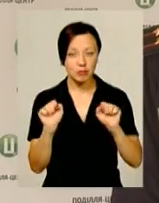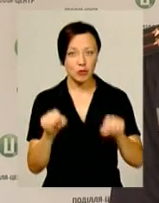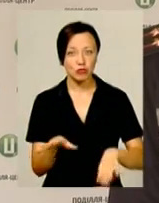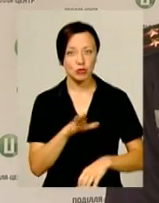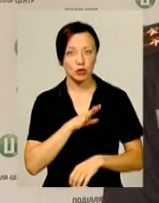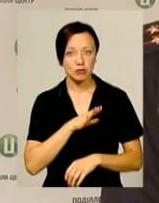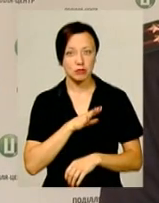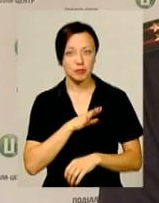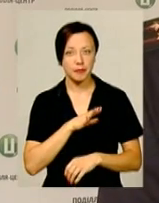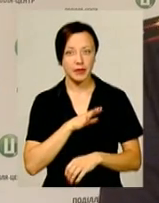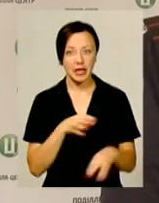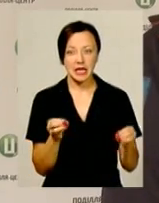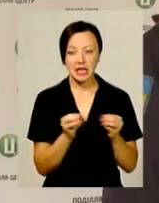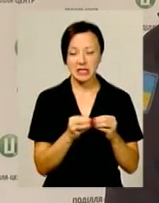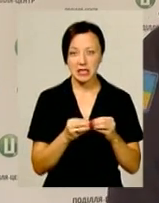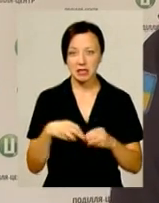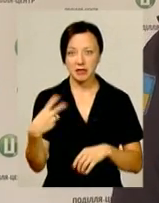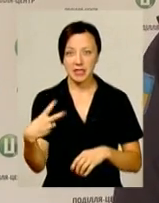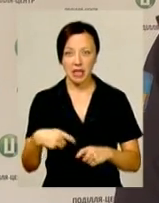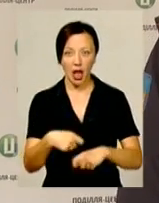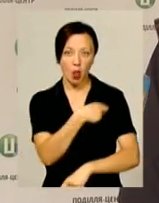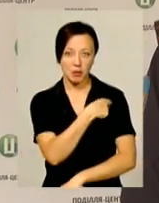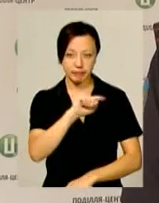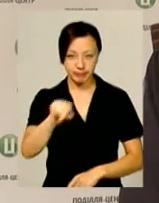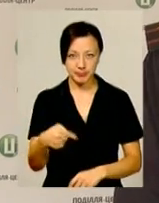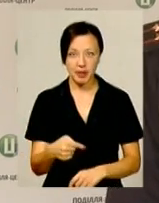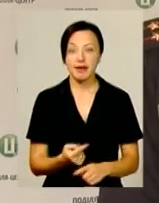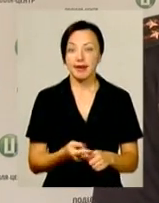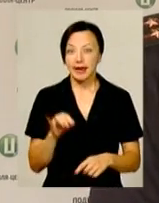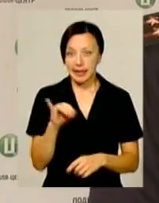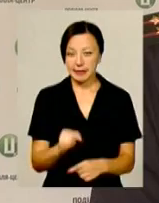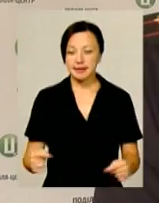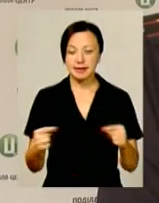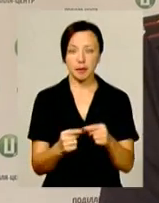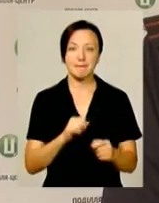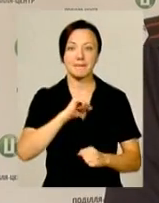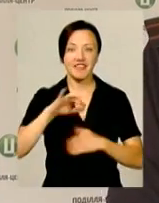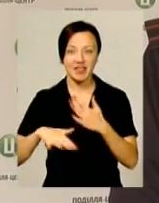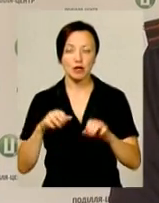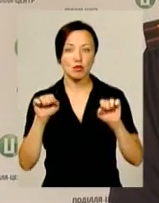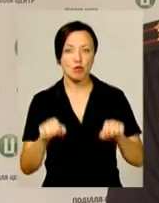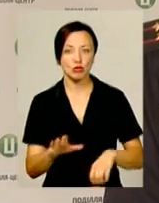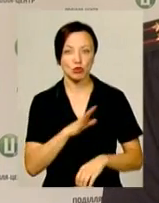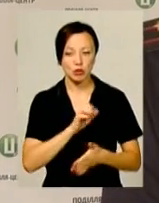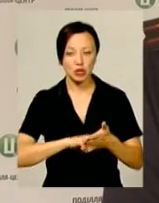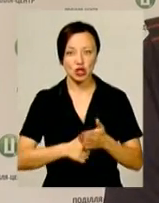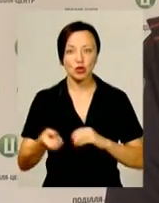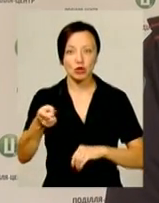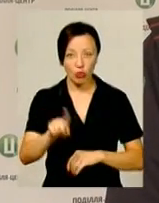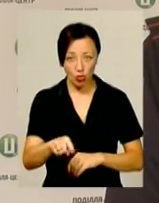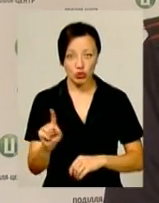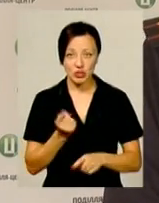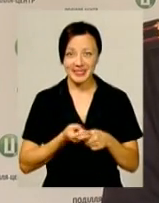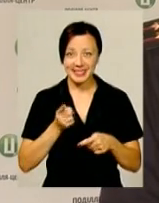досягти і 10, і 20 км за годину. І саме вітер може бути причиною того, що